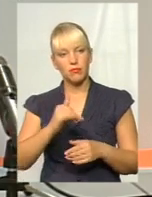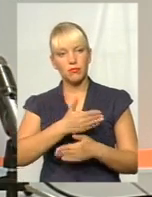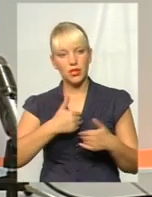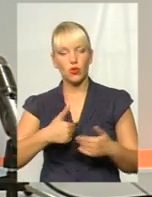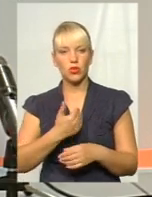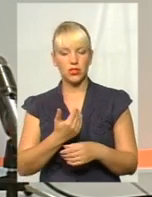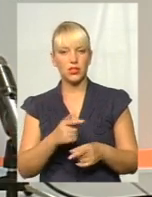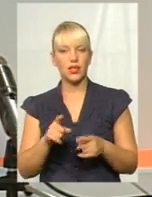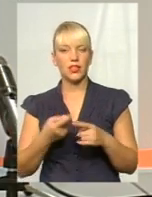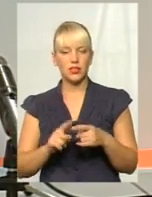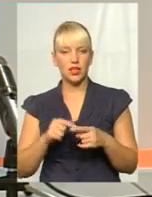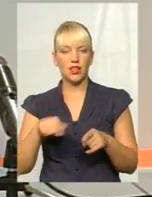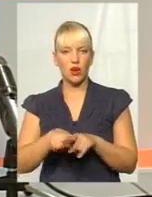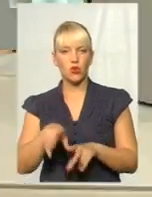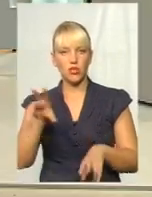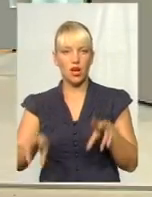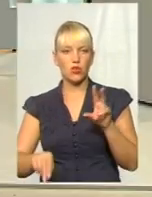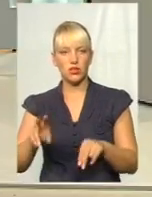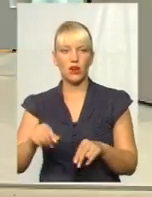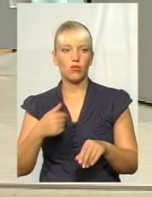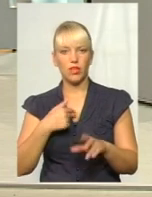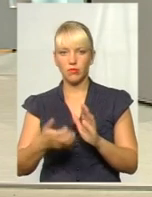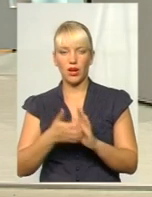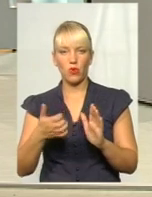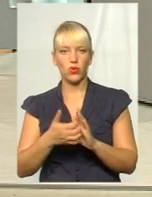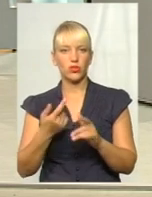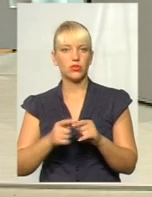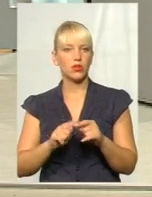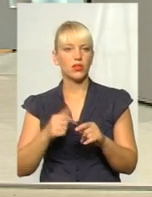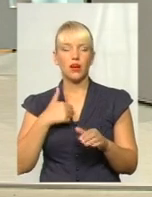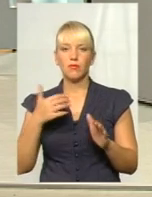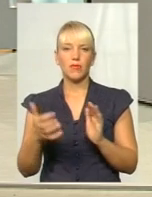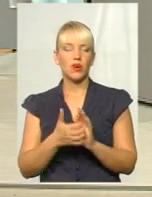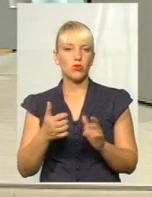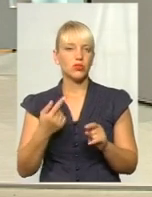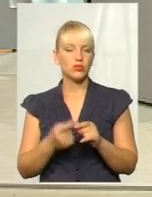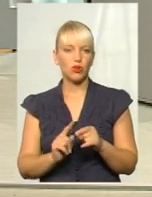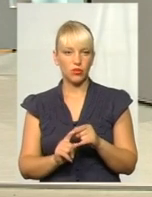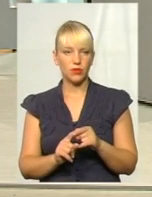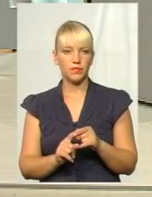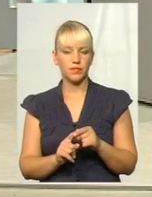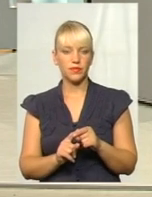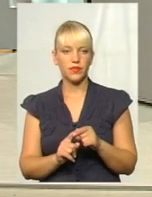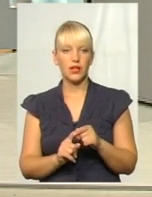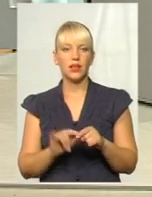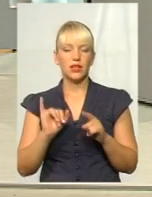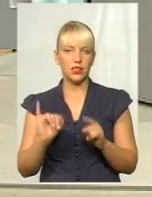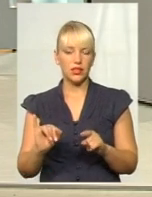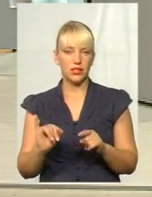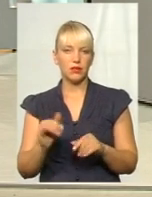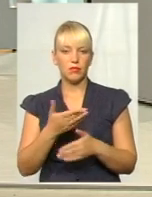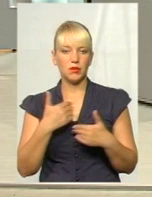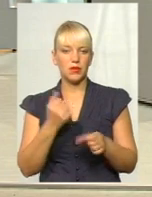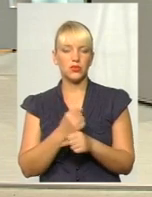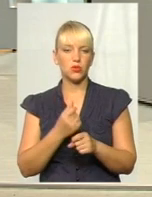Ми також на це розраховуємо. бракує цього. Так, нам цього бракує. І тому ми